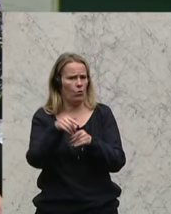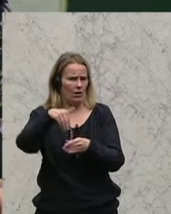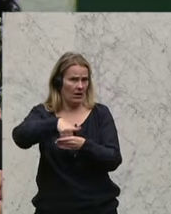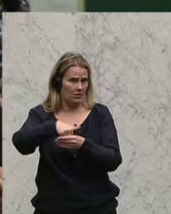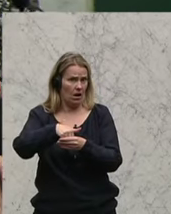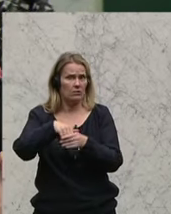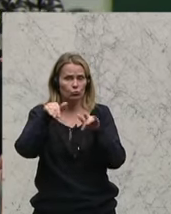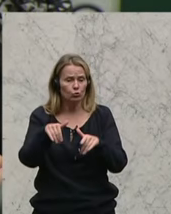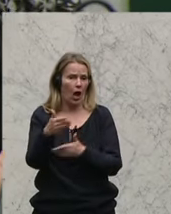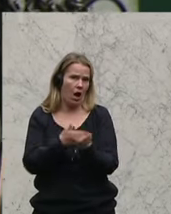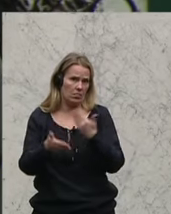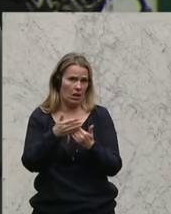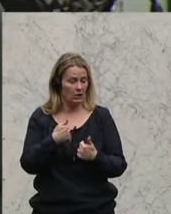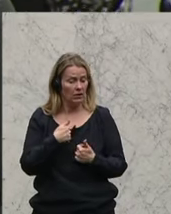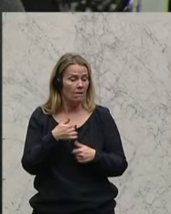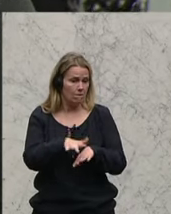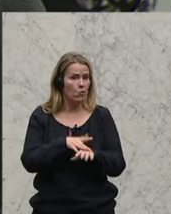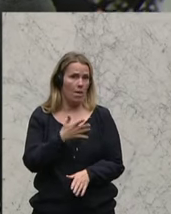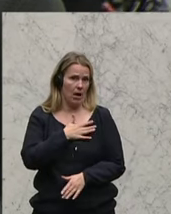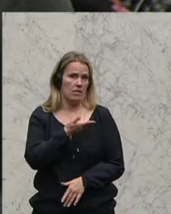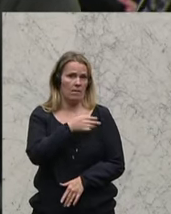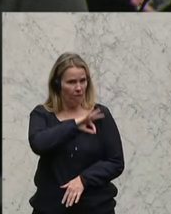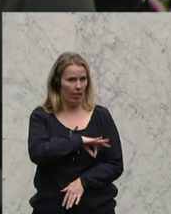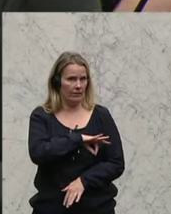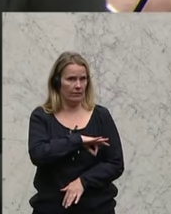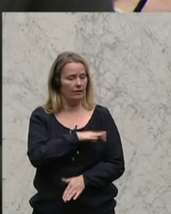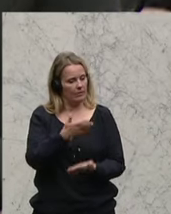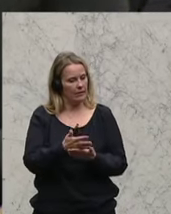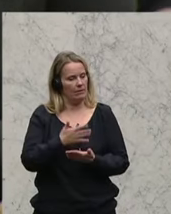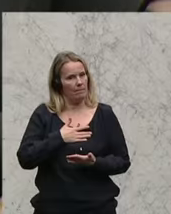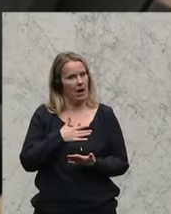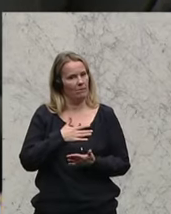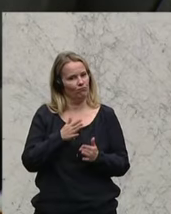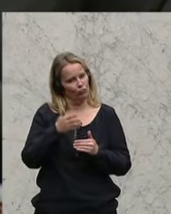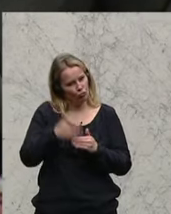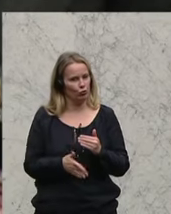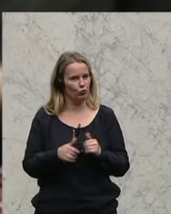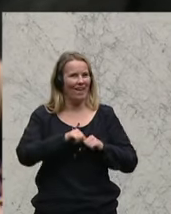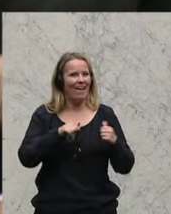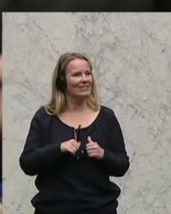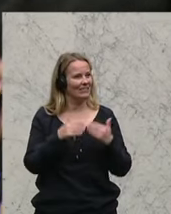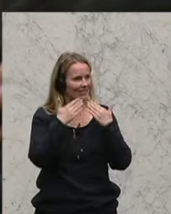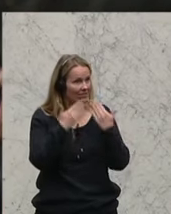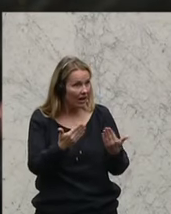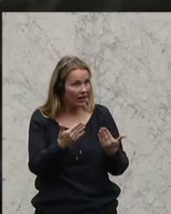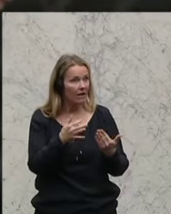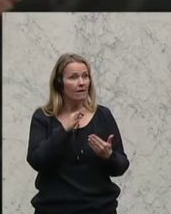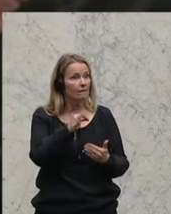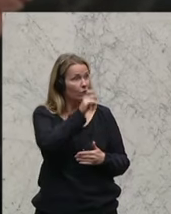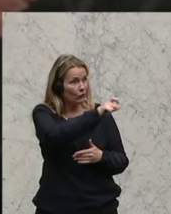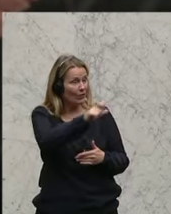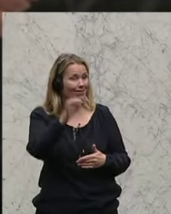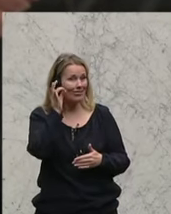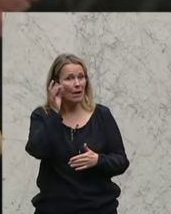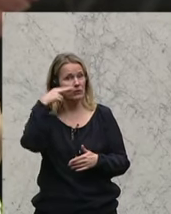zu handeln. Dem fühle ich mich verpflichtet und daher auch hier am Schluss meiner Ausführung ein herzliches Dankeschön für jenen und an jene